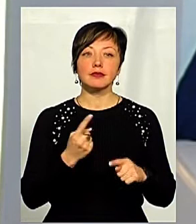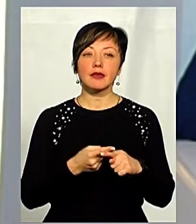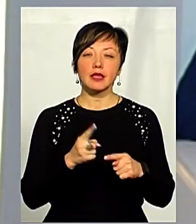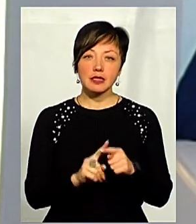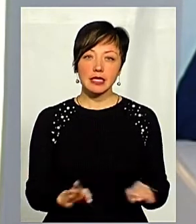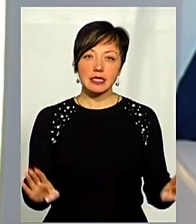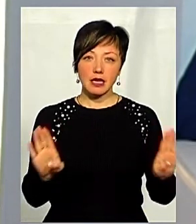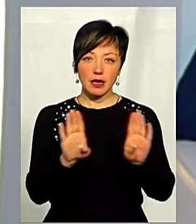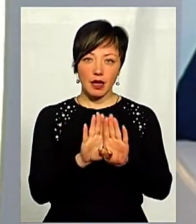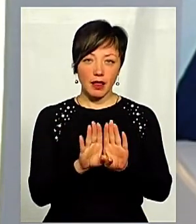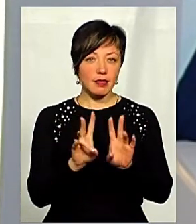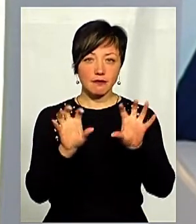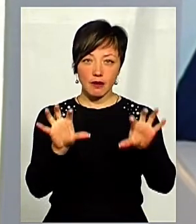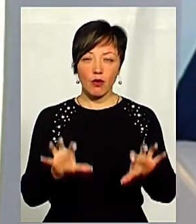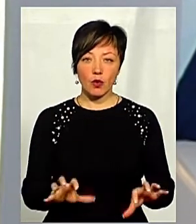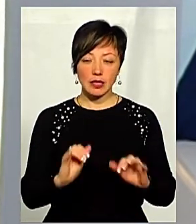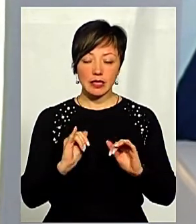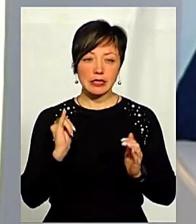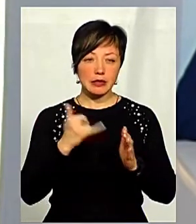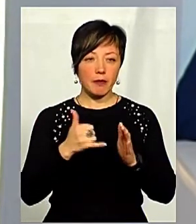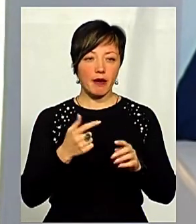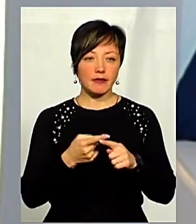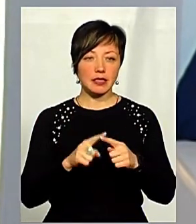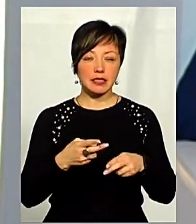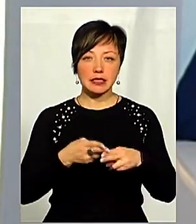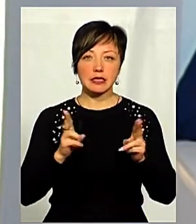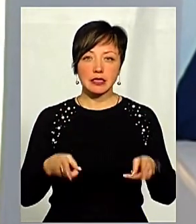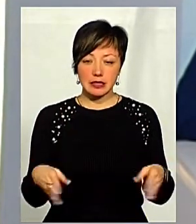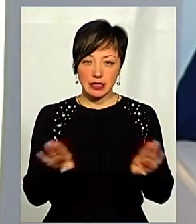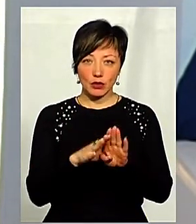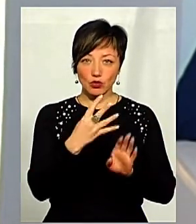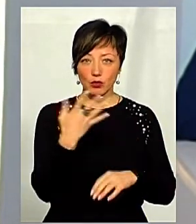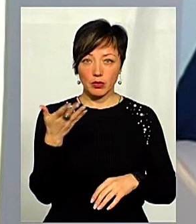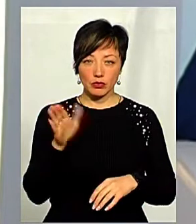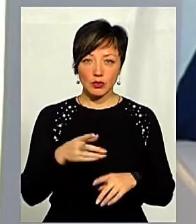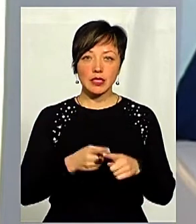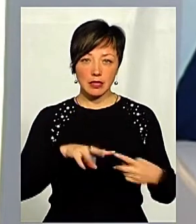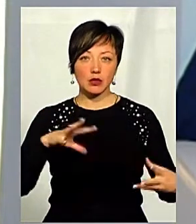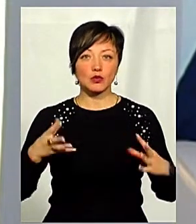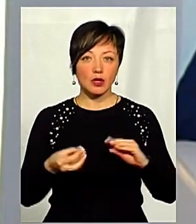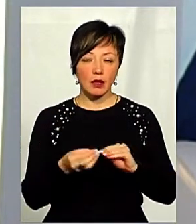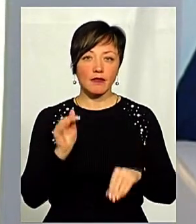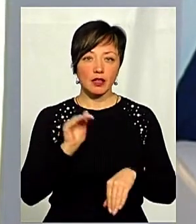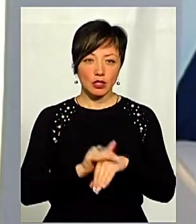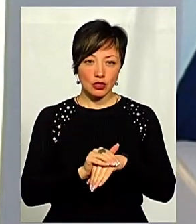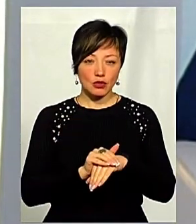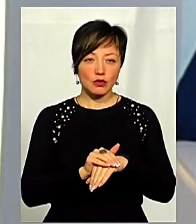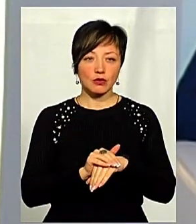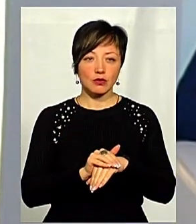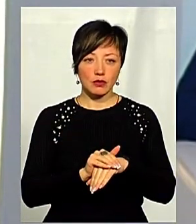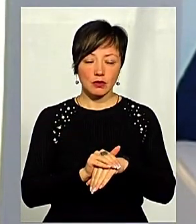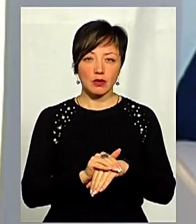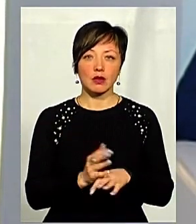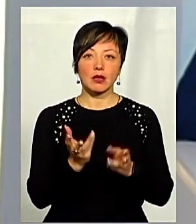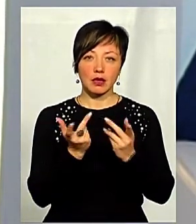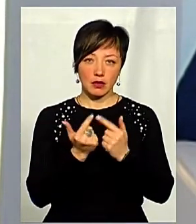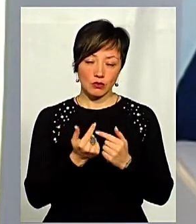закриття нелегальних автозаправних станцій, яких було закрите в 45. Тобто це є той результат, який фактично можна вимірити в